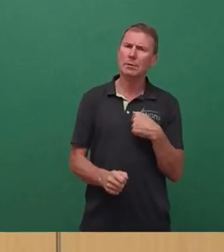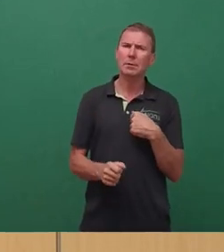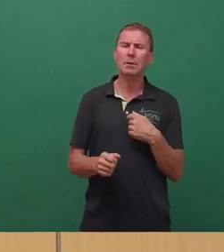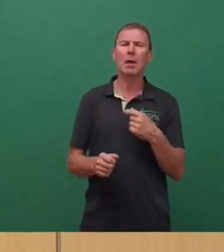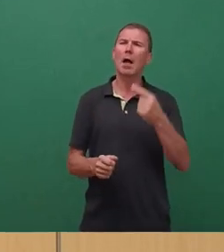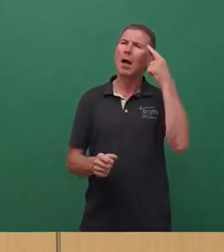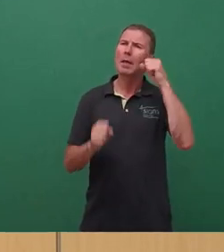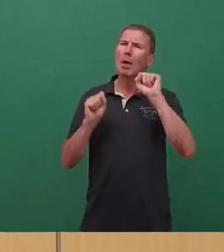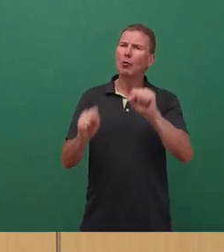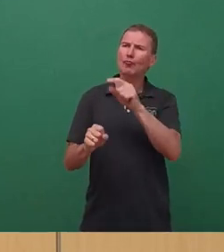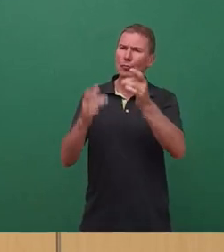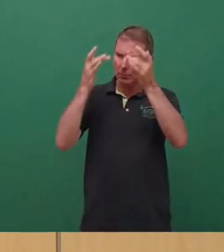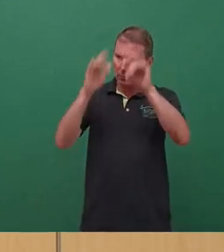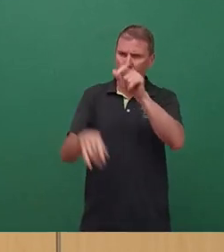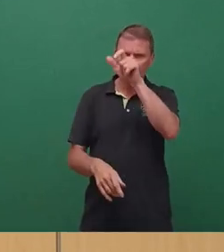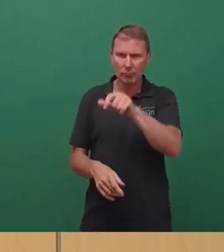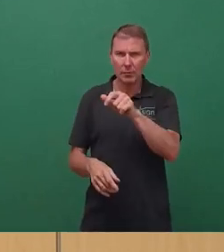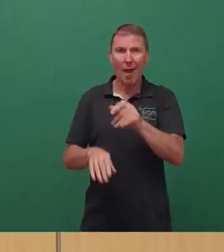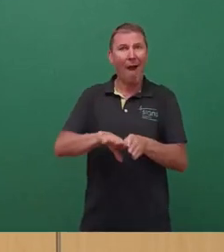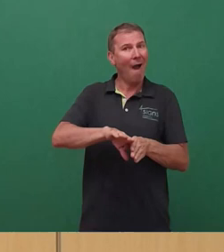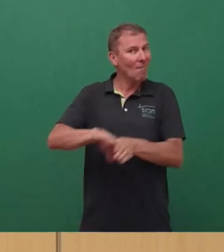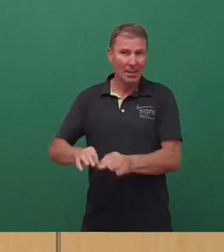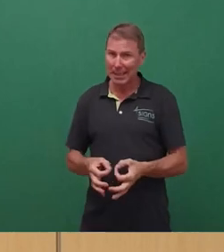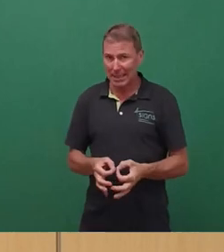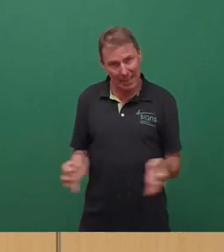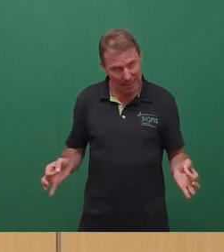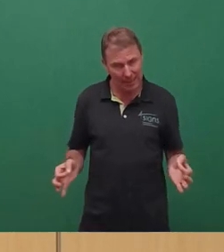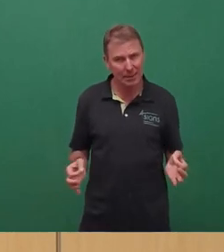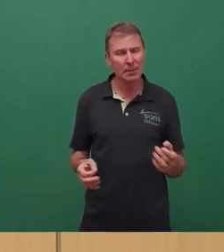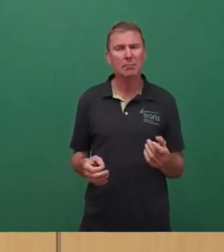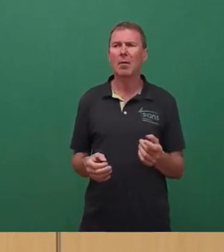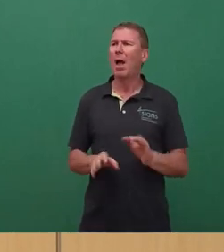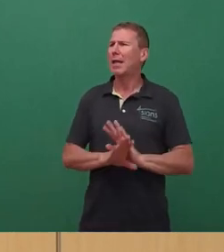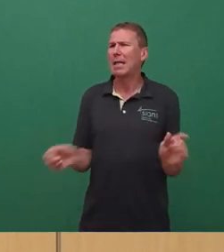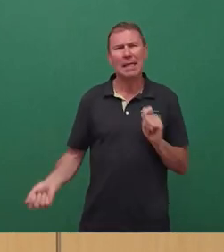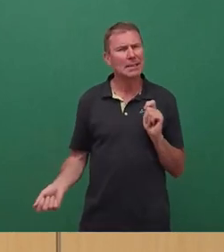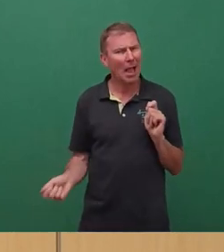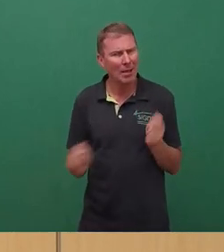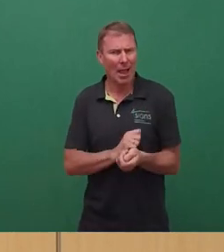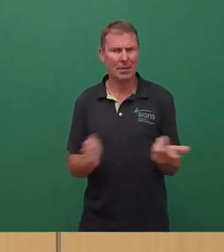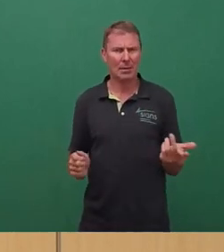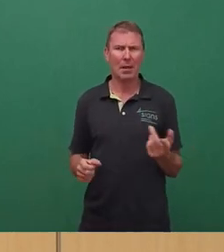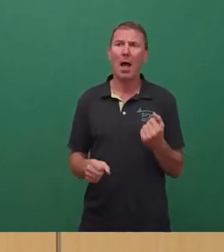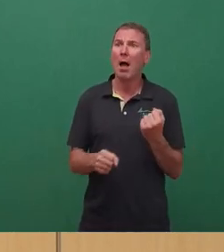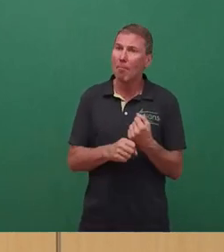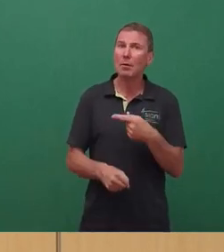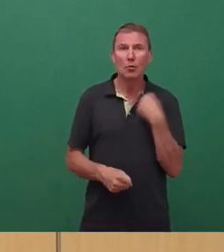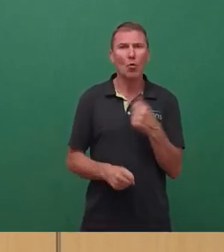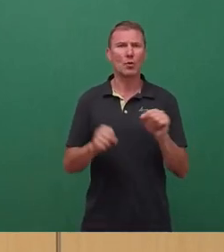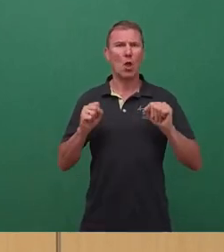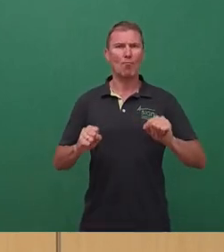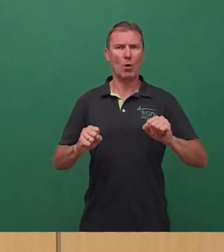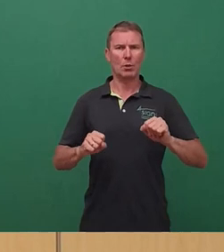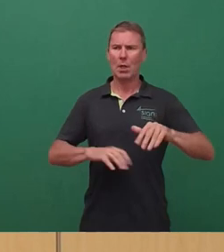verhindert nichts, hat auch erstmal grundsätzlich nichts geändert und ermöglicht es uns trotzdem, diesen Platz,